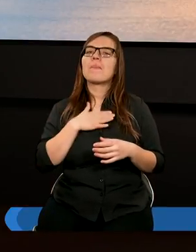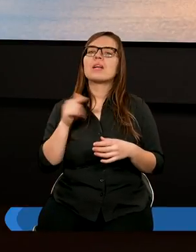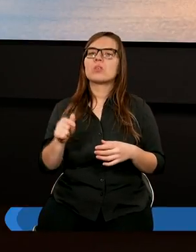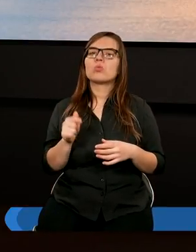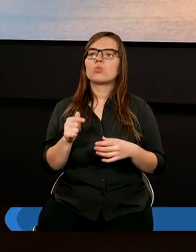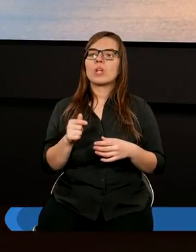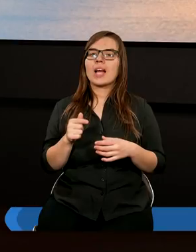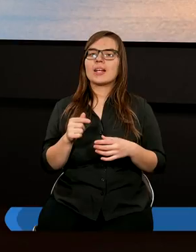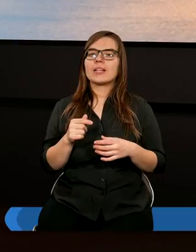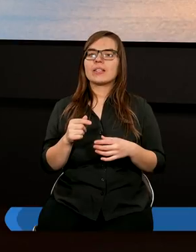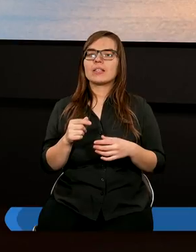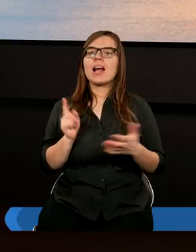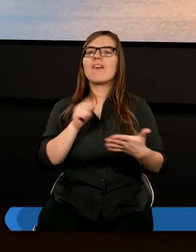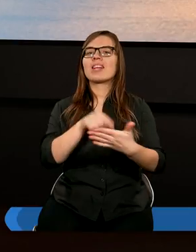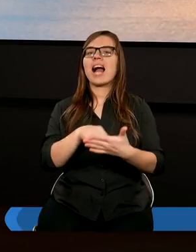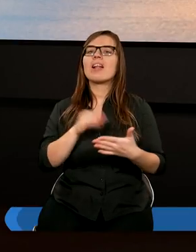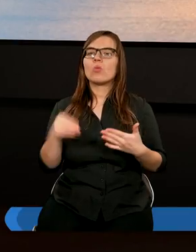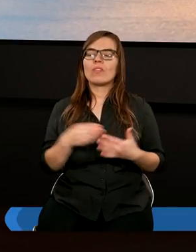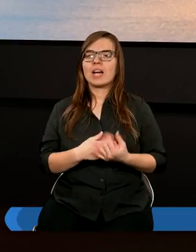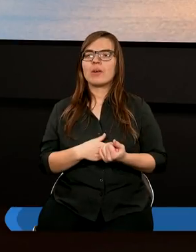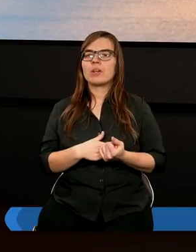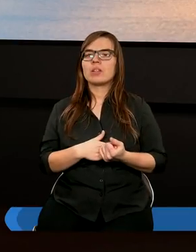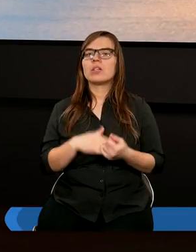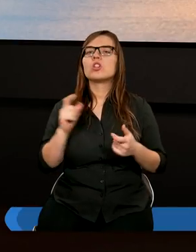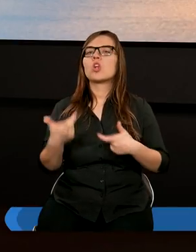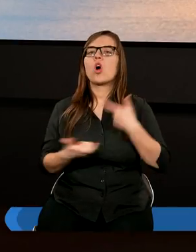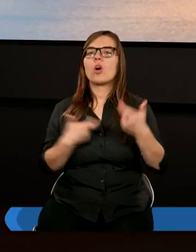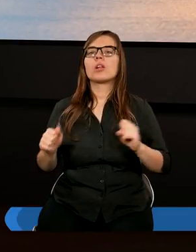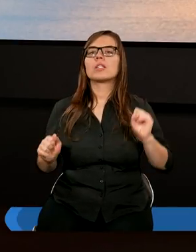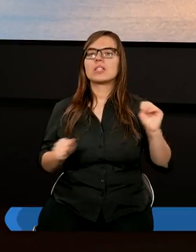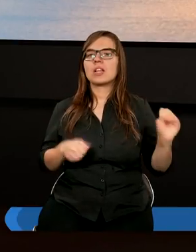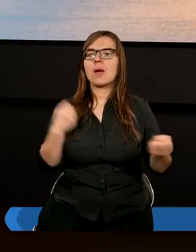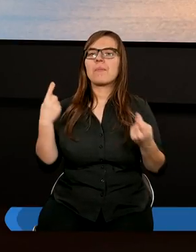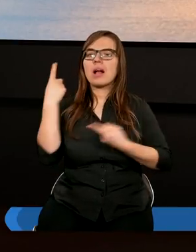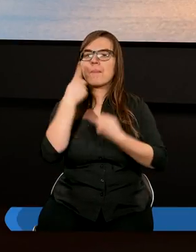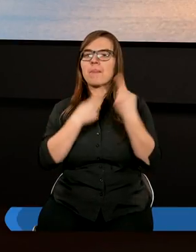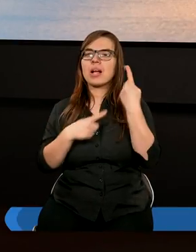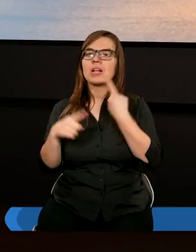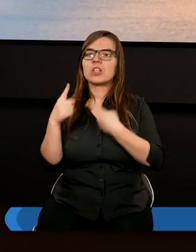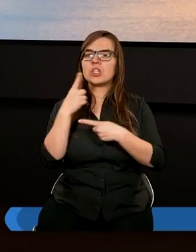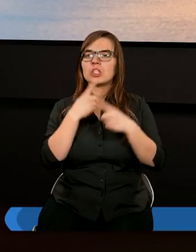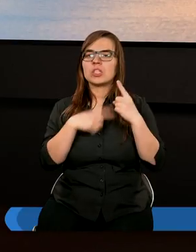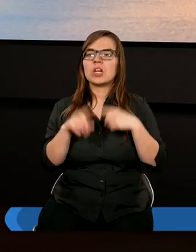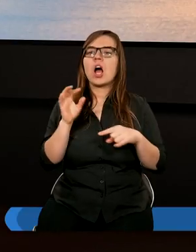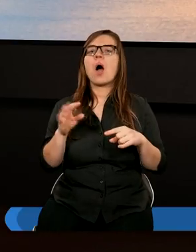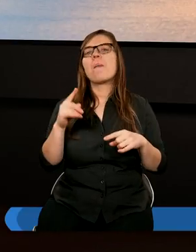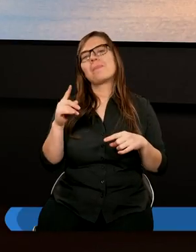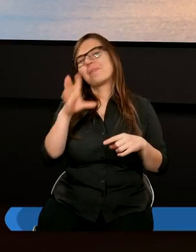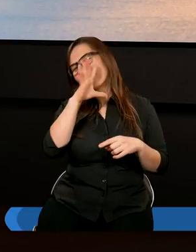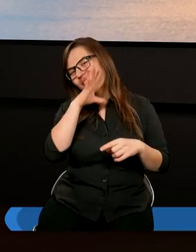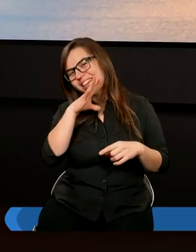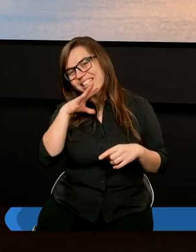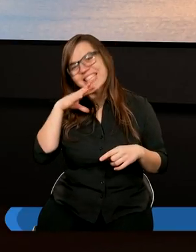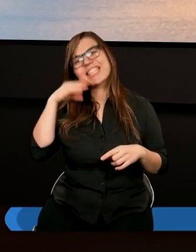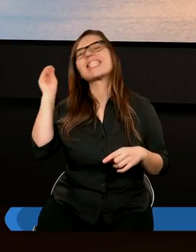wskazówkę, co robić, żebyśmy myśleli pogodnie,